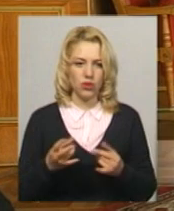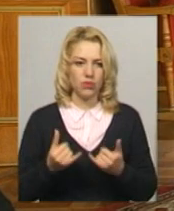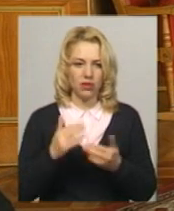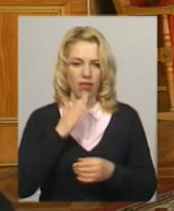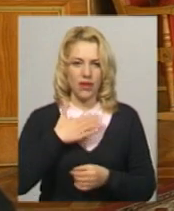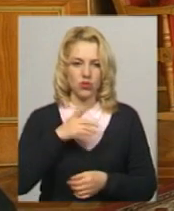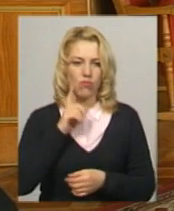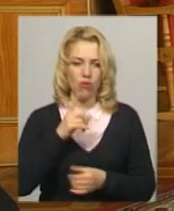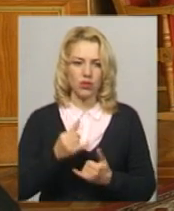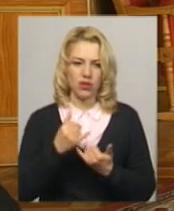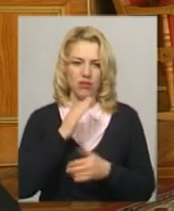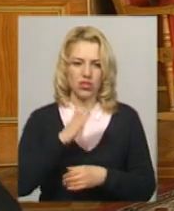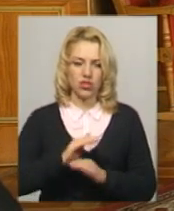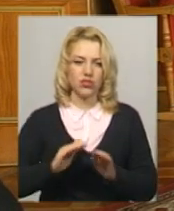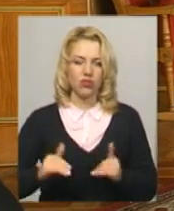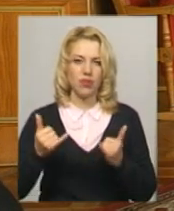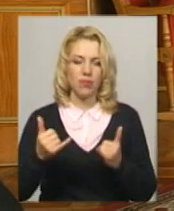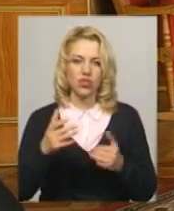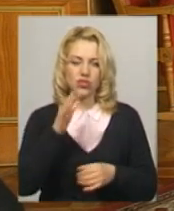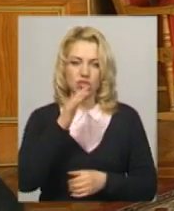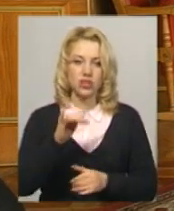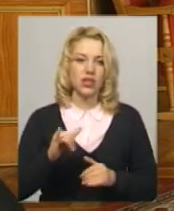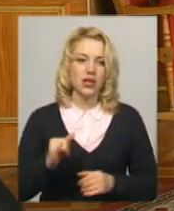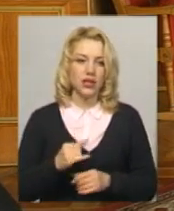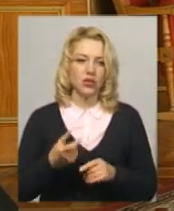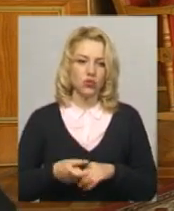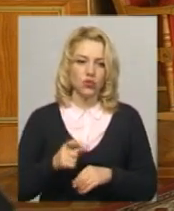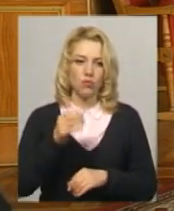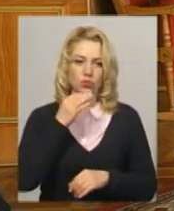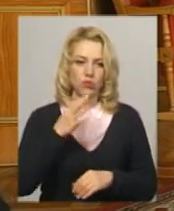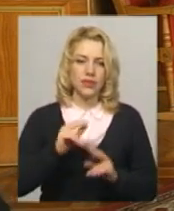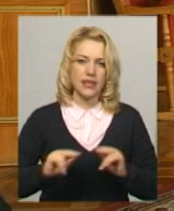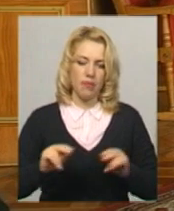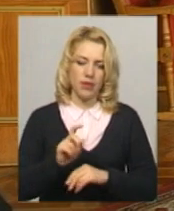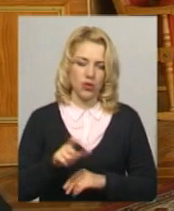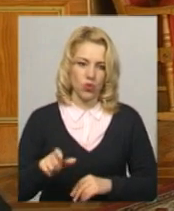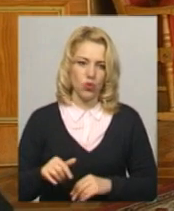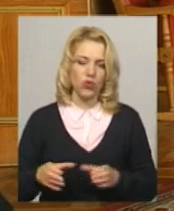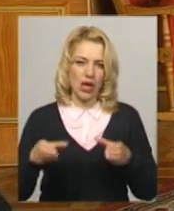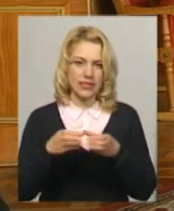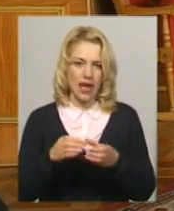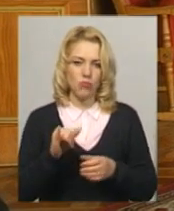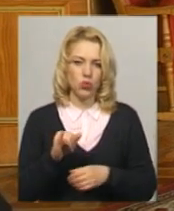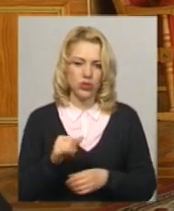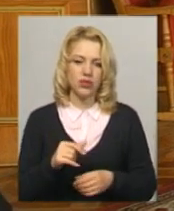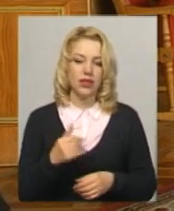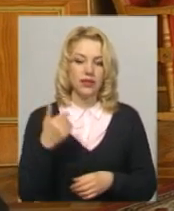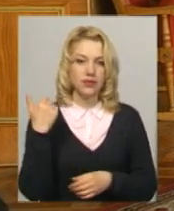нашої молоді, для наших діток в теперішній час. І дуже подобається педагоги і ансамблю. І саме